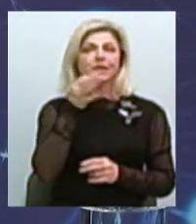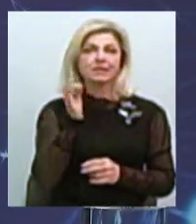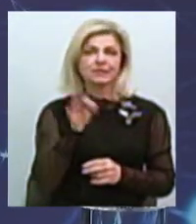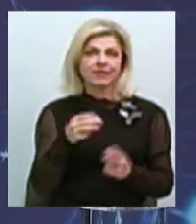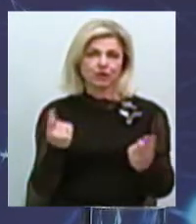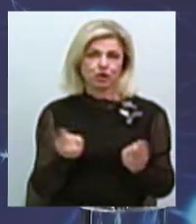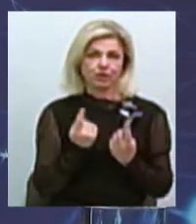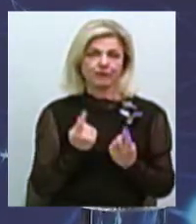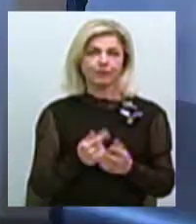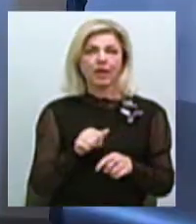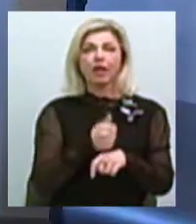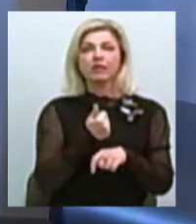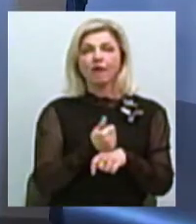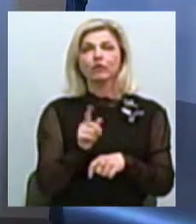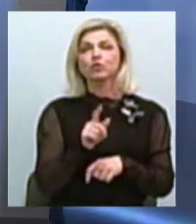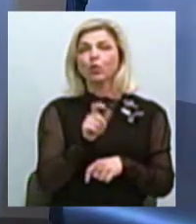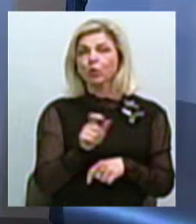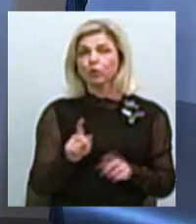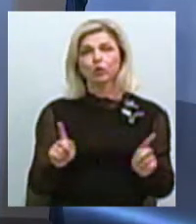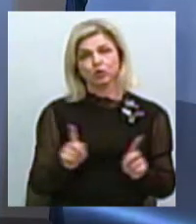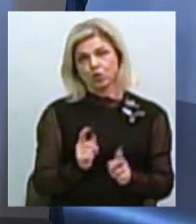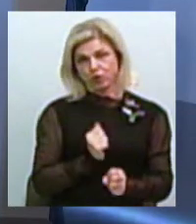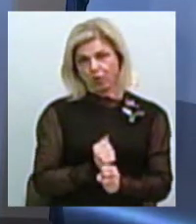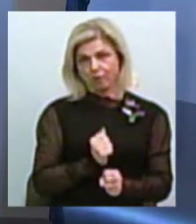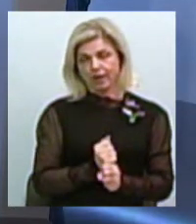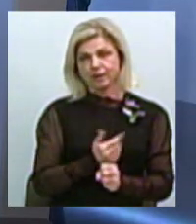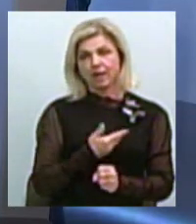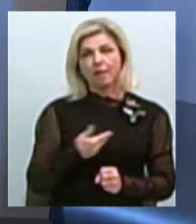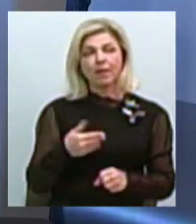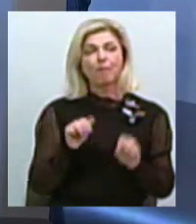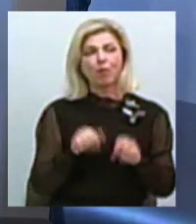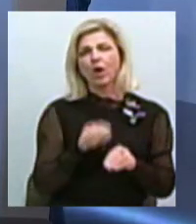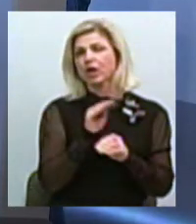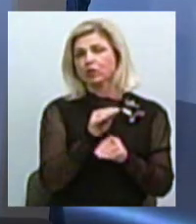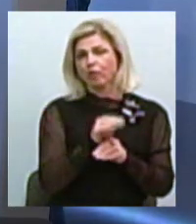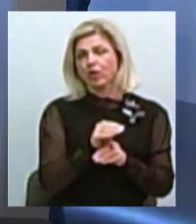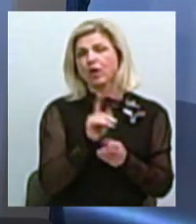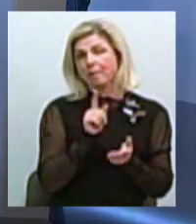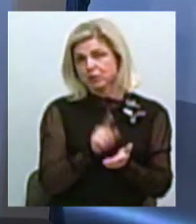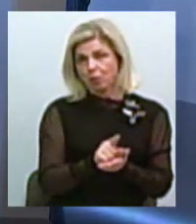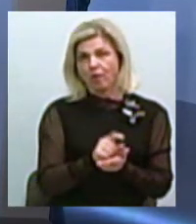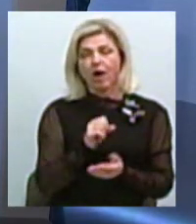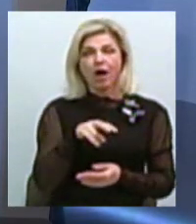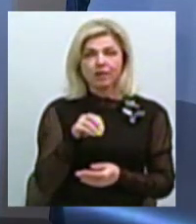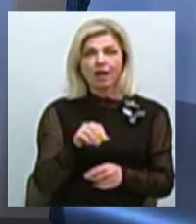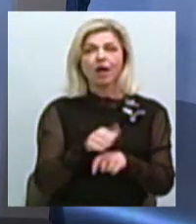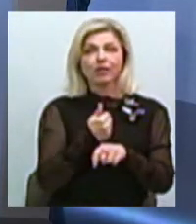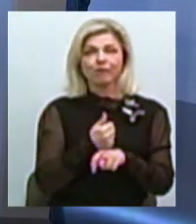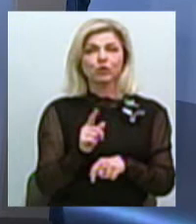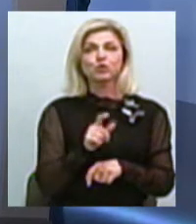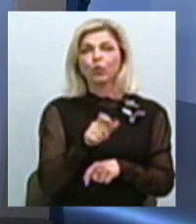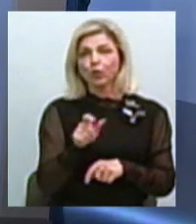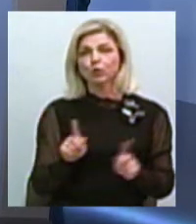Найголовніше, знаєте, що люди щось роблять. Тобто, ми можемо тут критикувати, безумовно, але головне, що люди щось